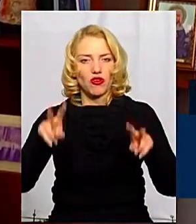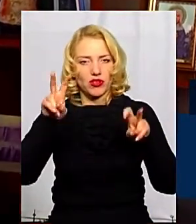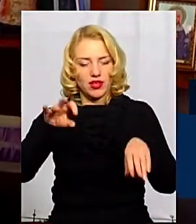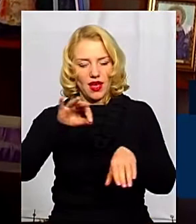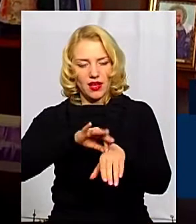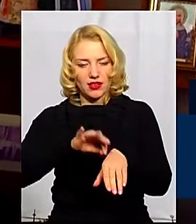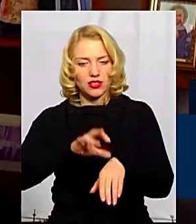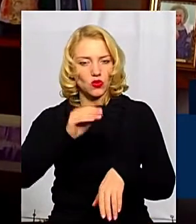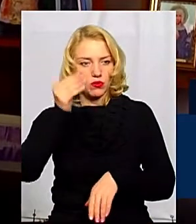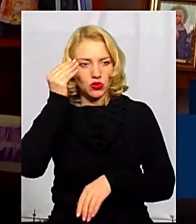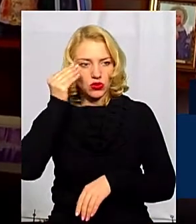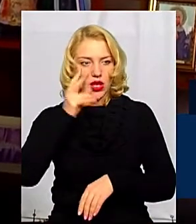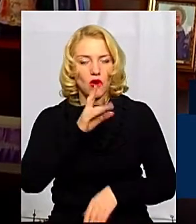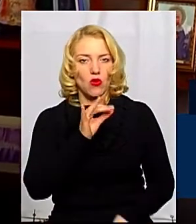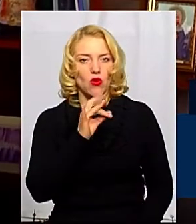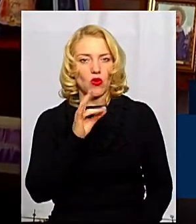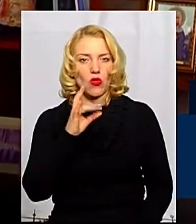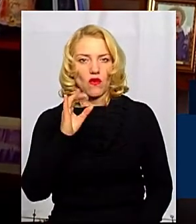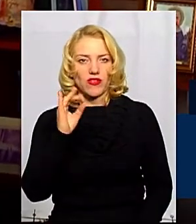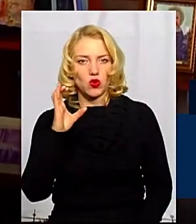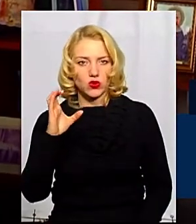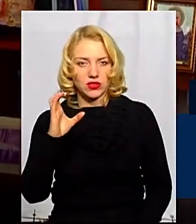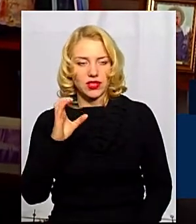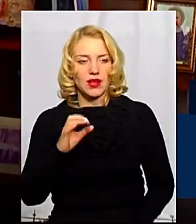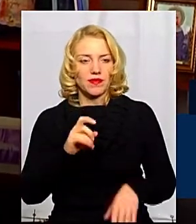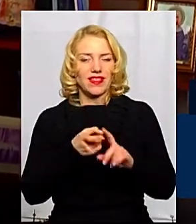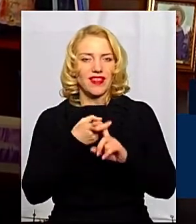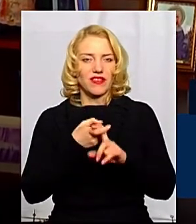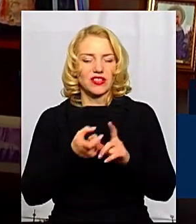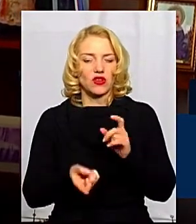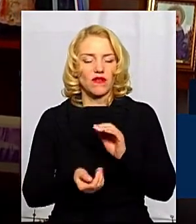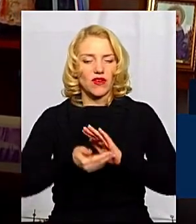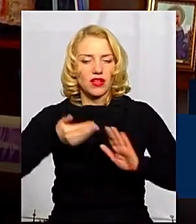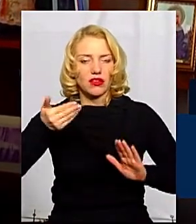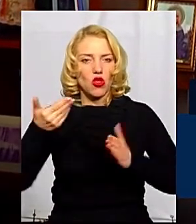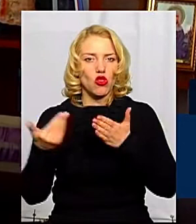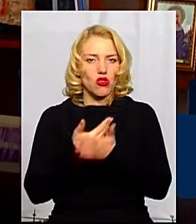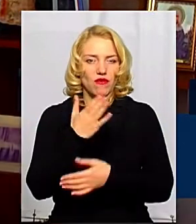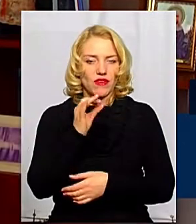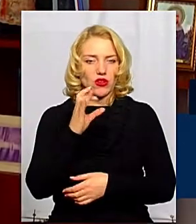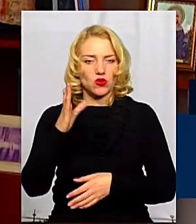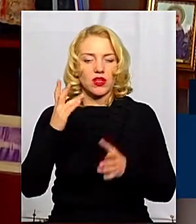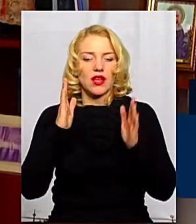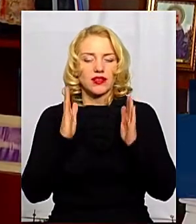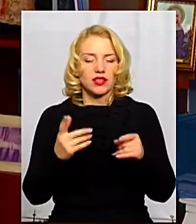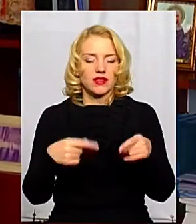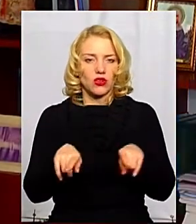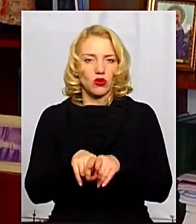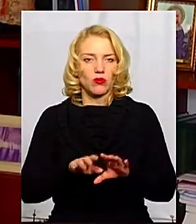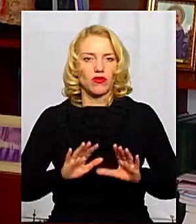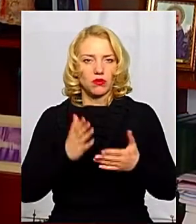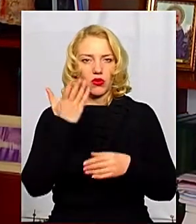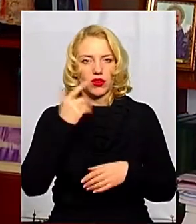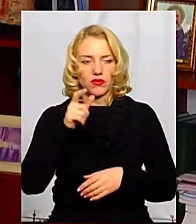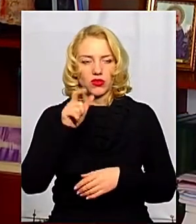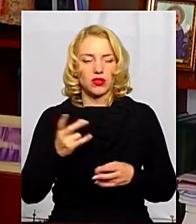підозру на цю коронавірусну інфекцію, викликану новим вірусом. Тільки в тому випадку, якщо у людини